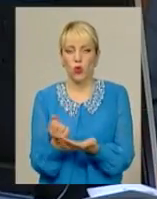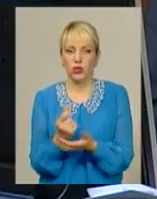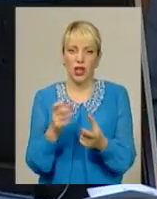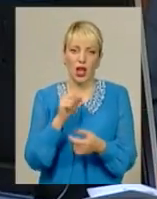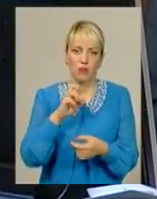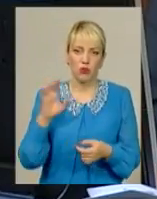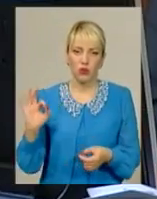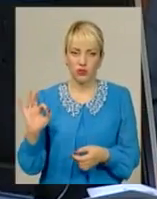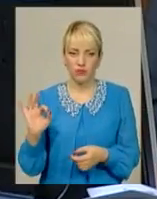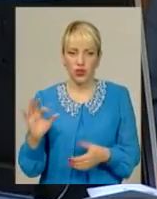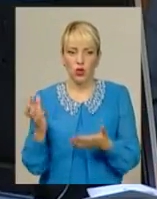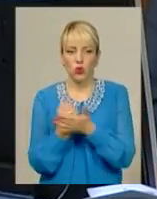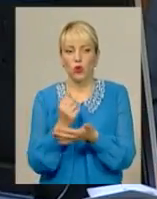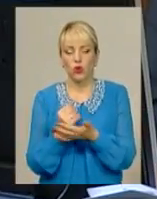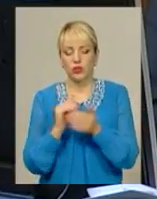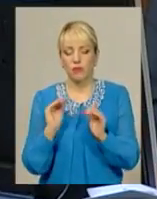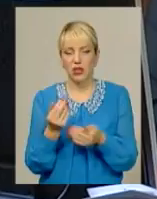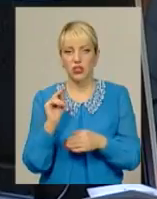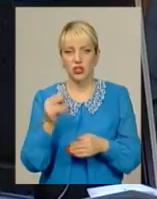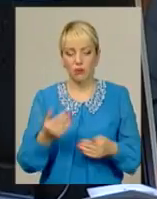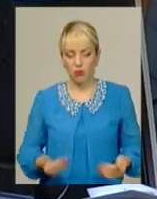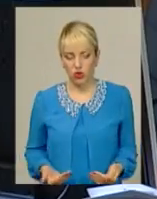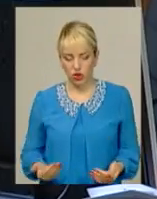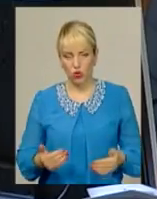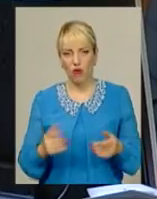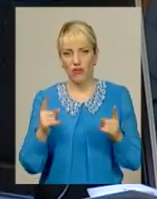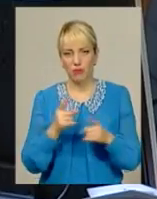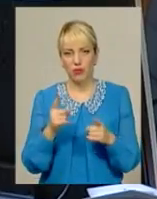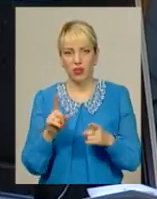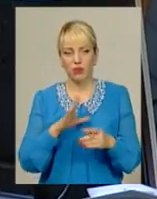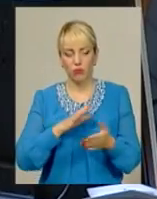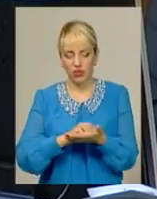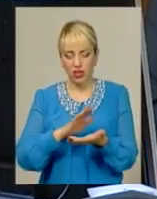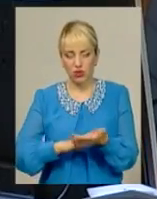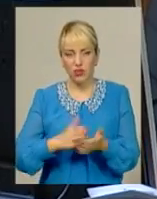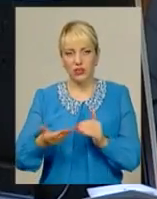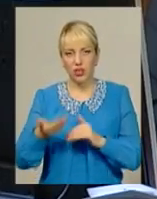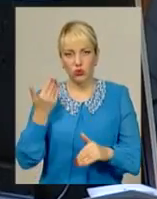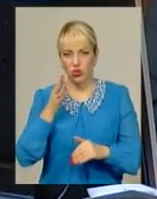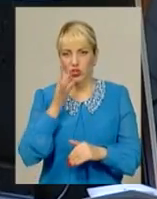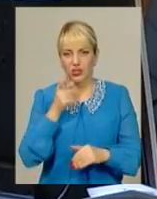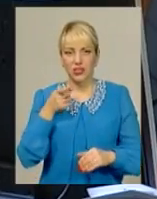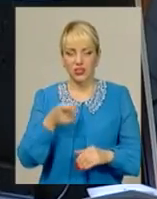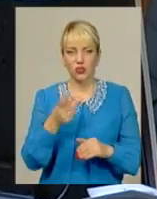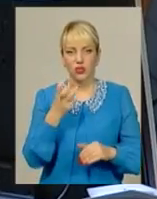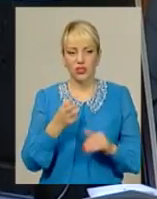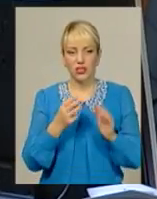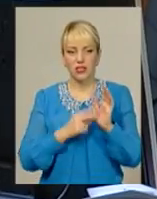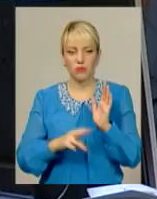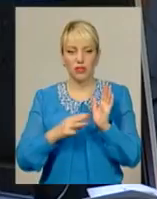доходи менші, ніж прожитковий мінімум, який був встановлений на той час – 1378 гривень.